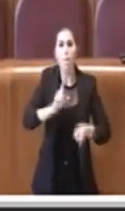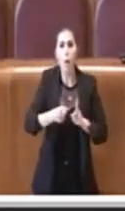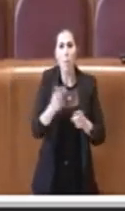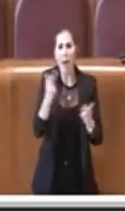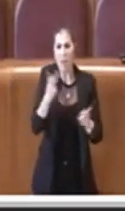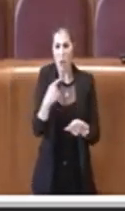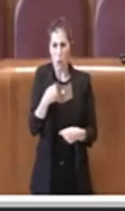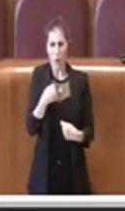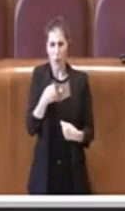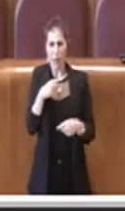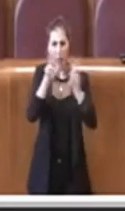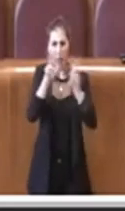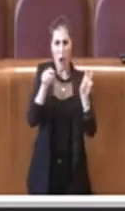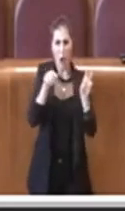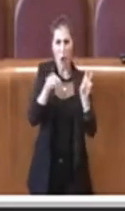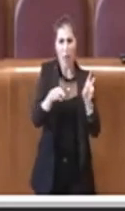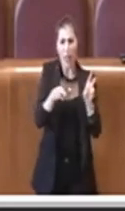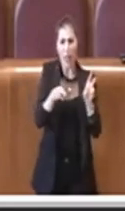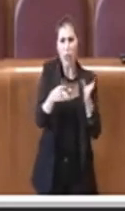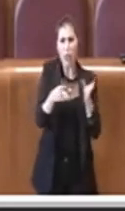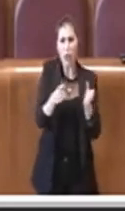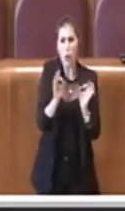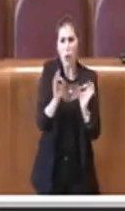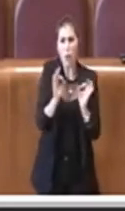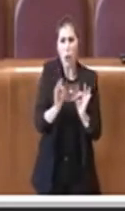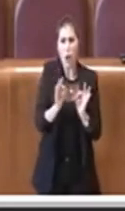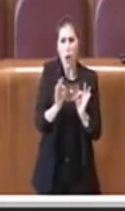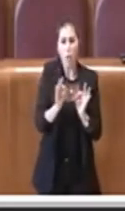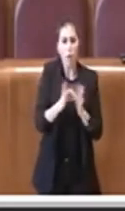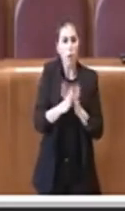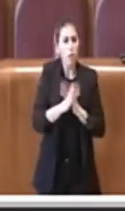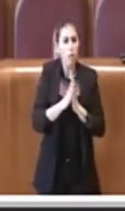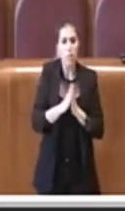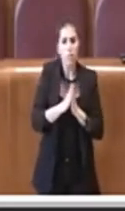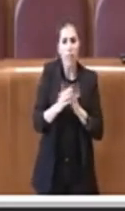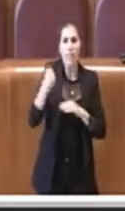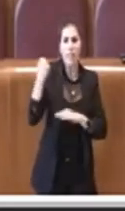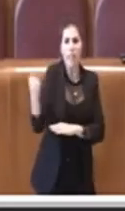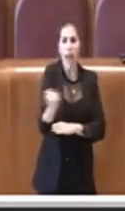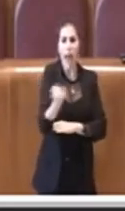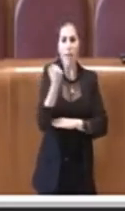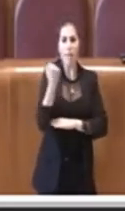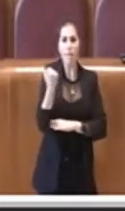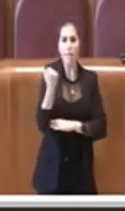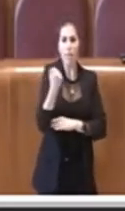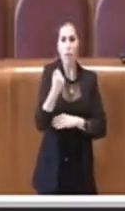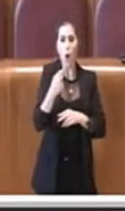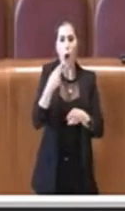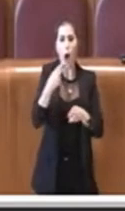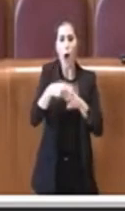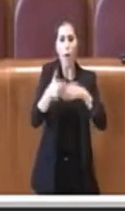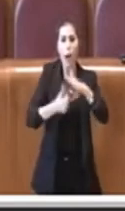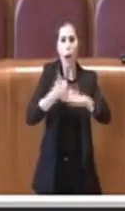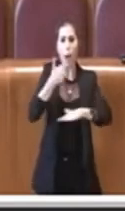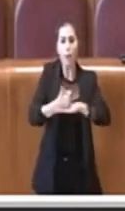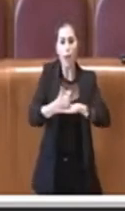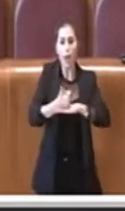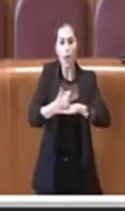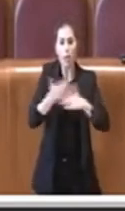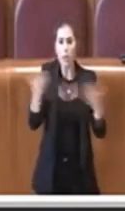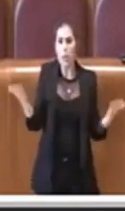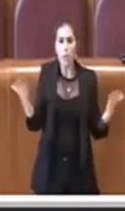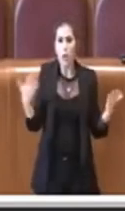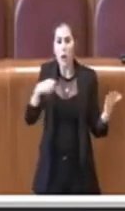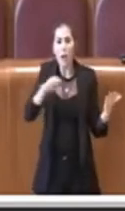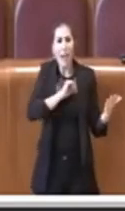ovviamente di un tema prettamente di servizio alla Capitale. Perciò io